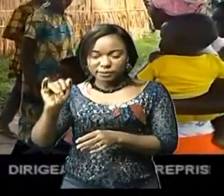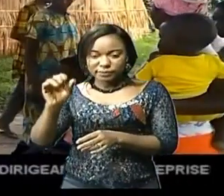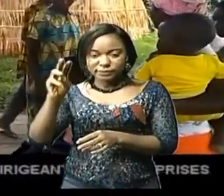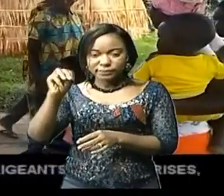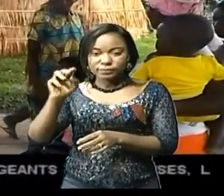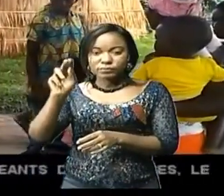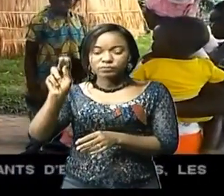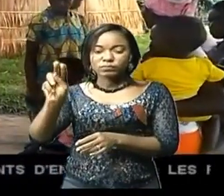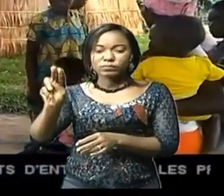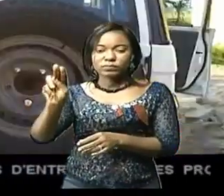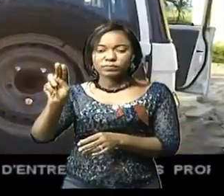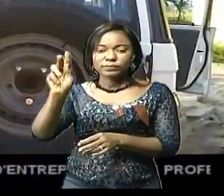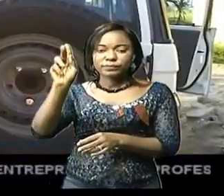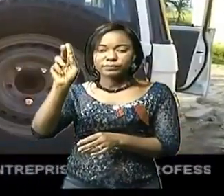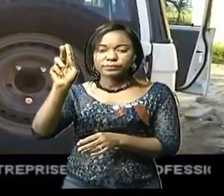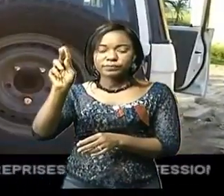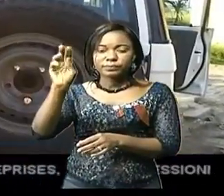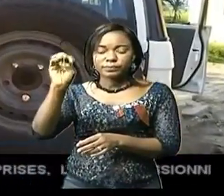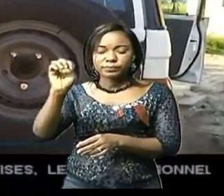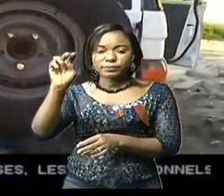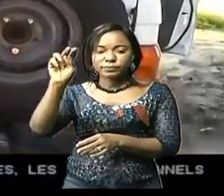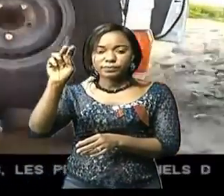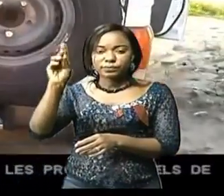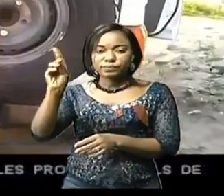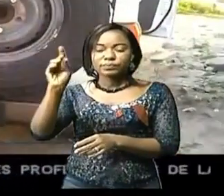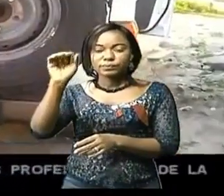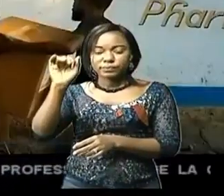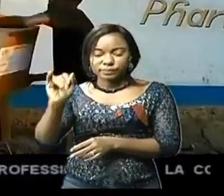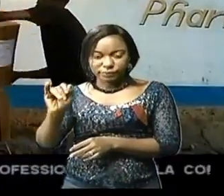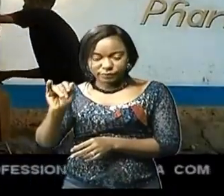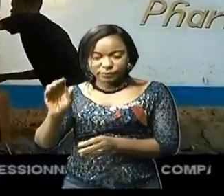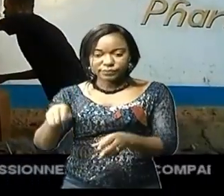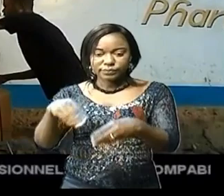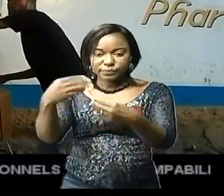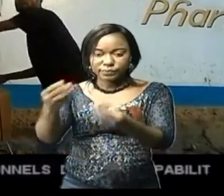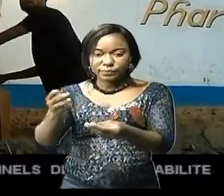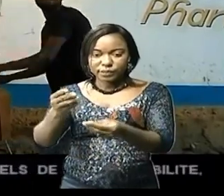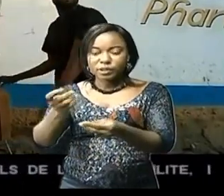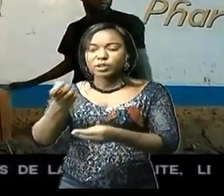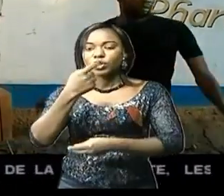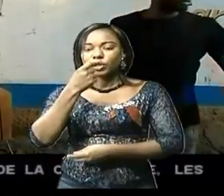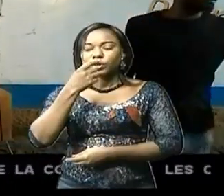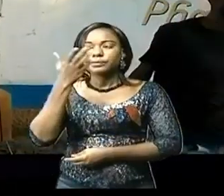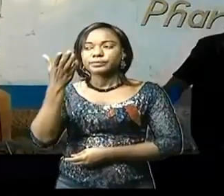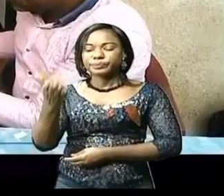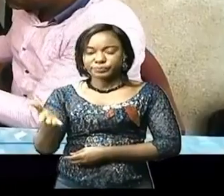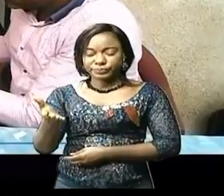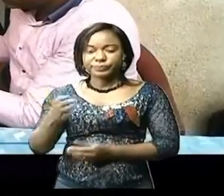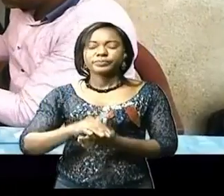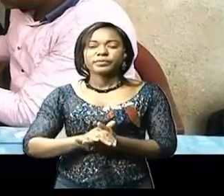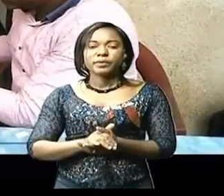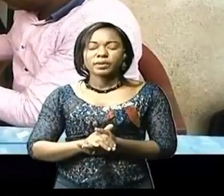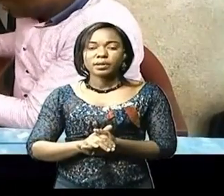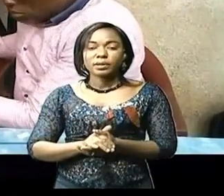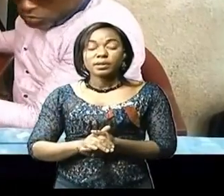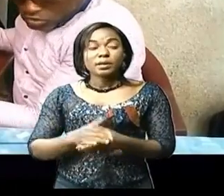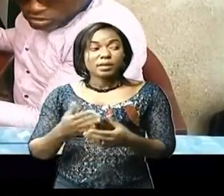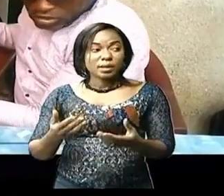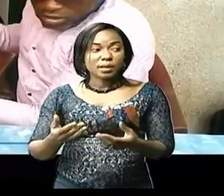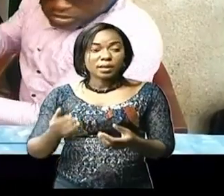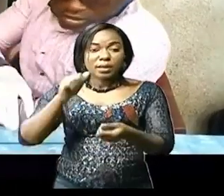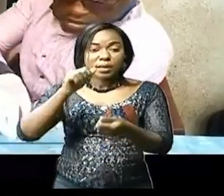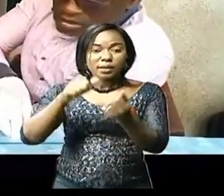médicaments vont principalement bénéficier aux enfants de 0 à 5 ans dans cette ère de santé en proie à une flambée de cas de